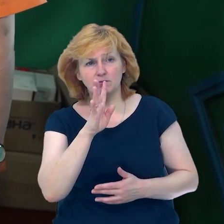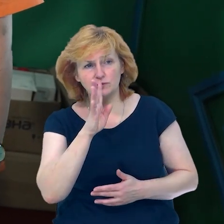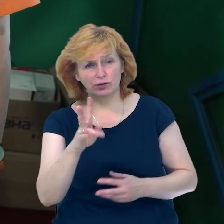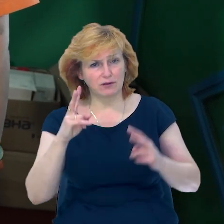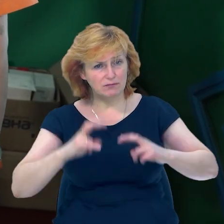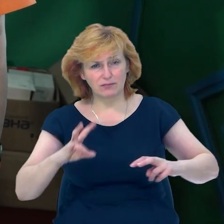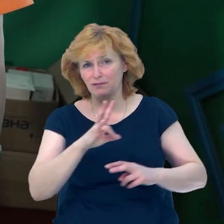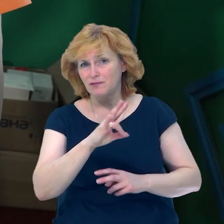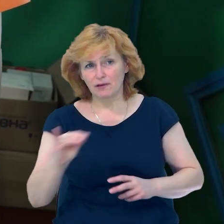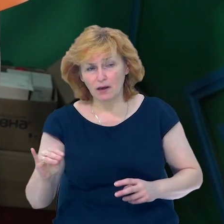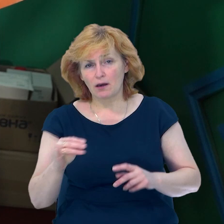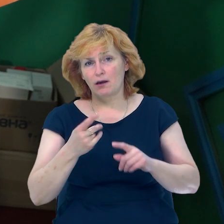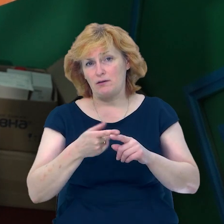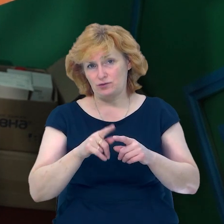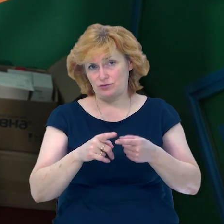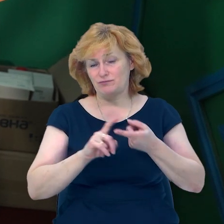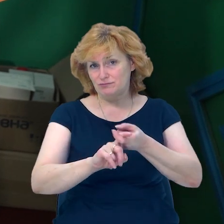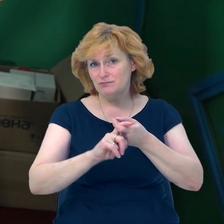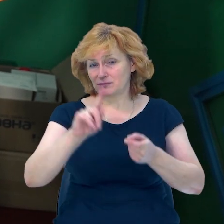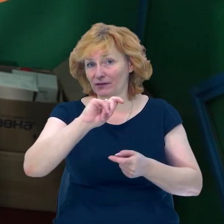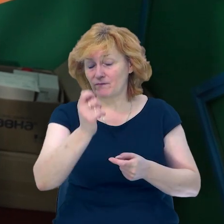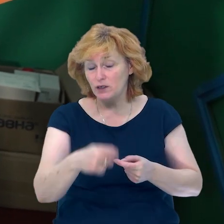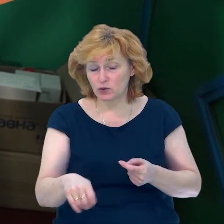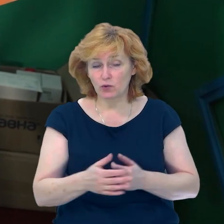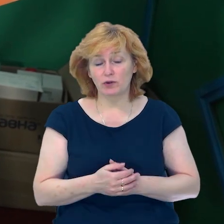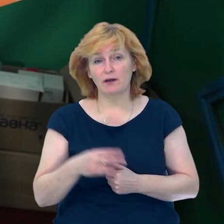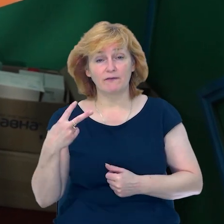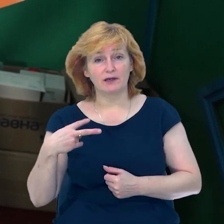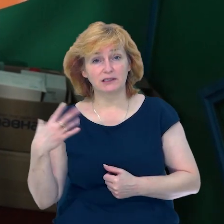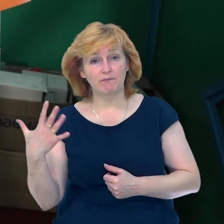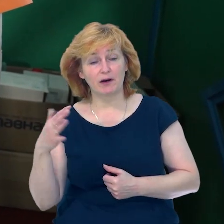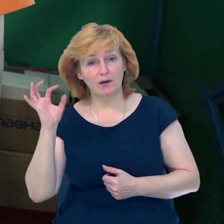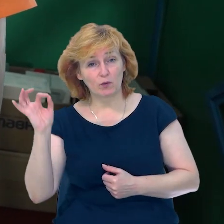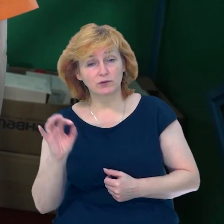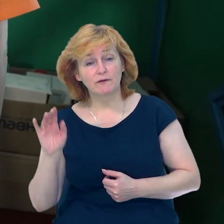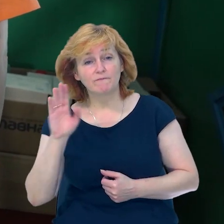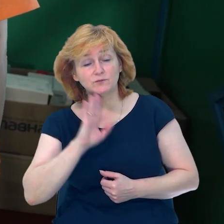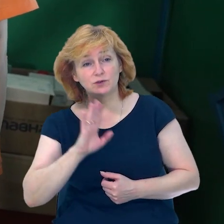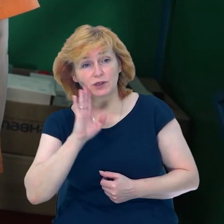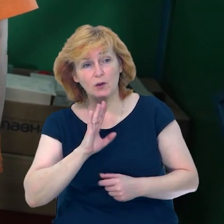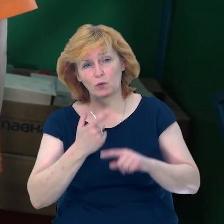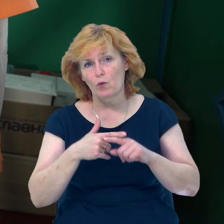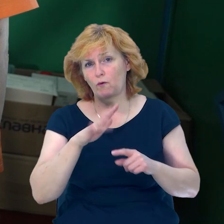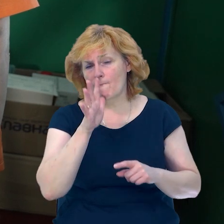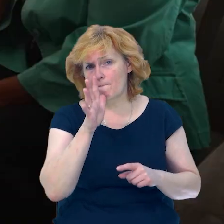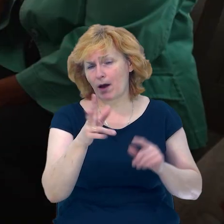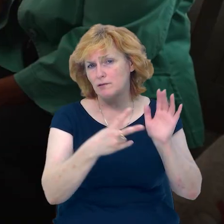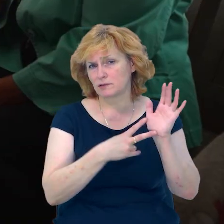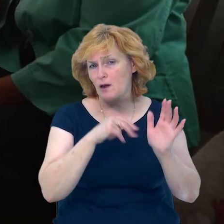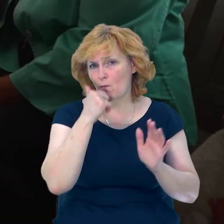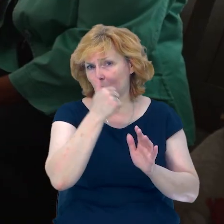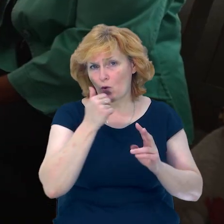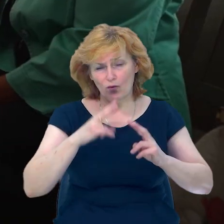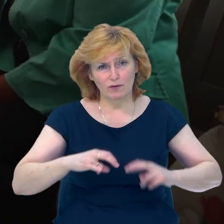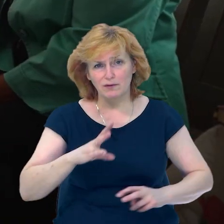ковід, враховуючи повномасштабне вторгнення. Близько 25% жінок не оглядались майже останні 5-7 років. У